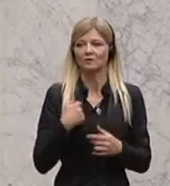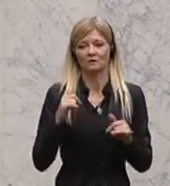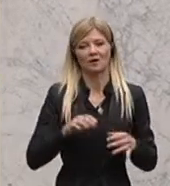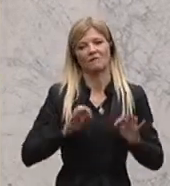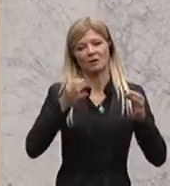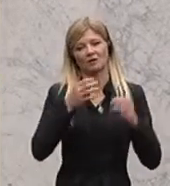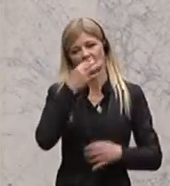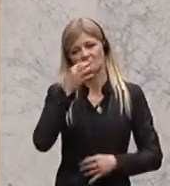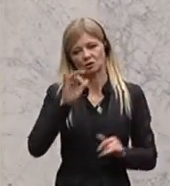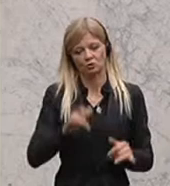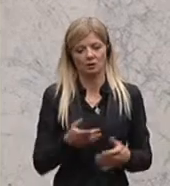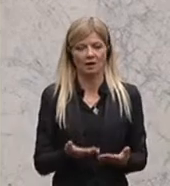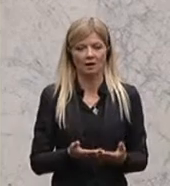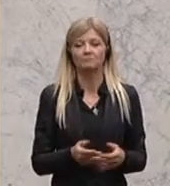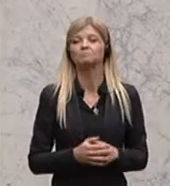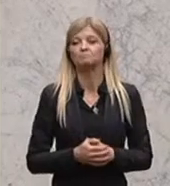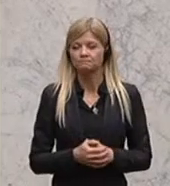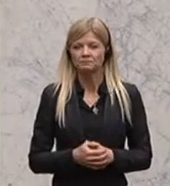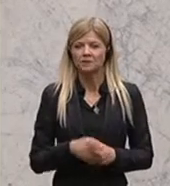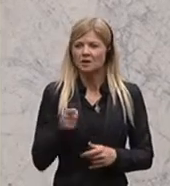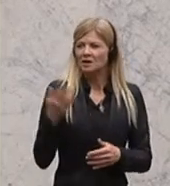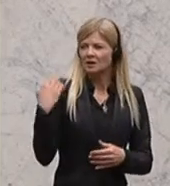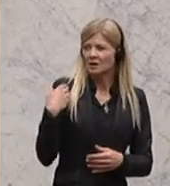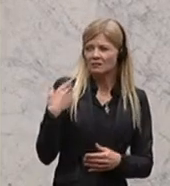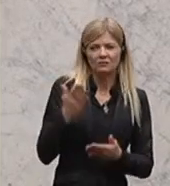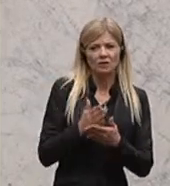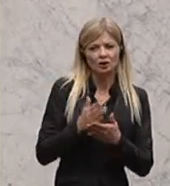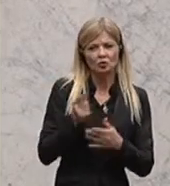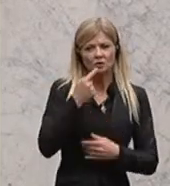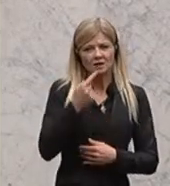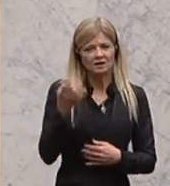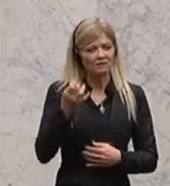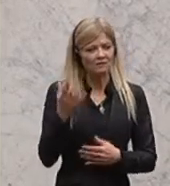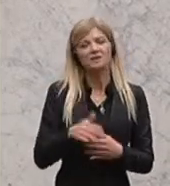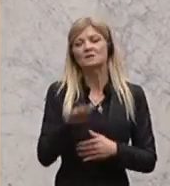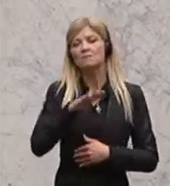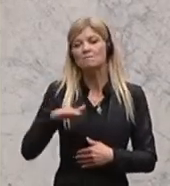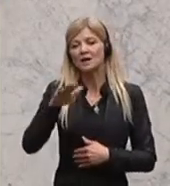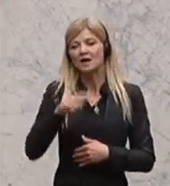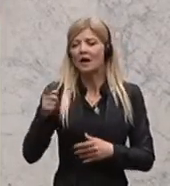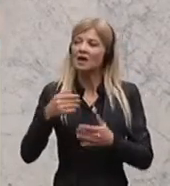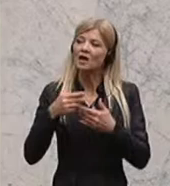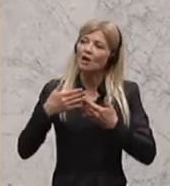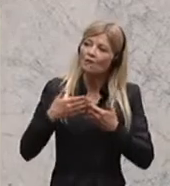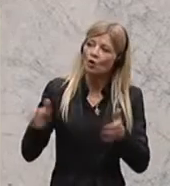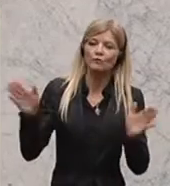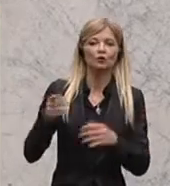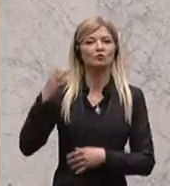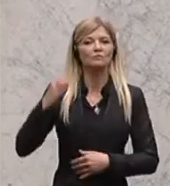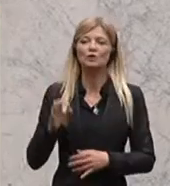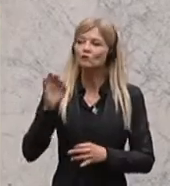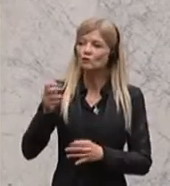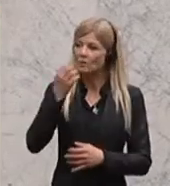erwähnten Bereich der Veröffentlichungspflicht von Abschlussarbeiten auch an Privatuniversitäten. Damit eine sehr